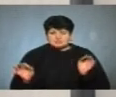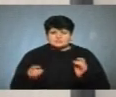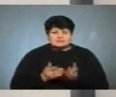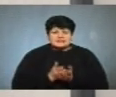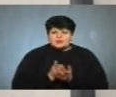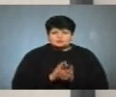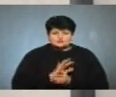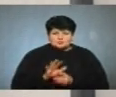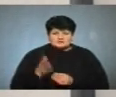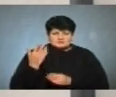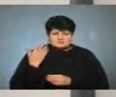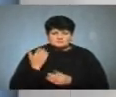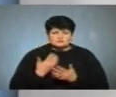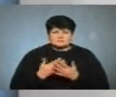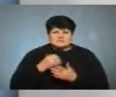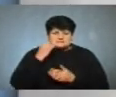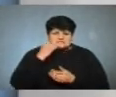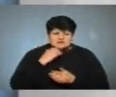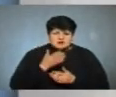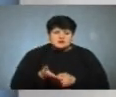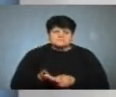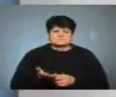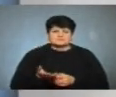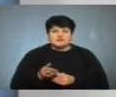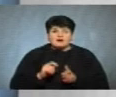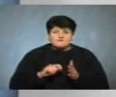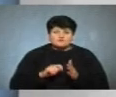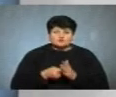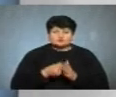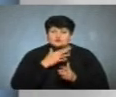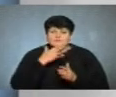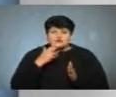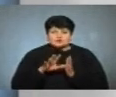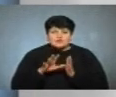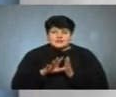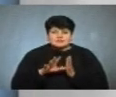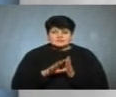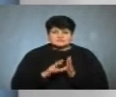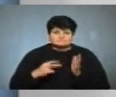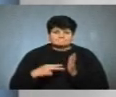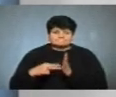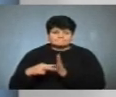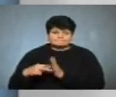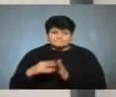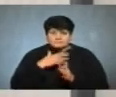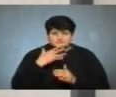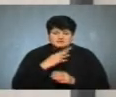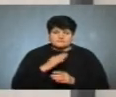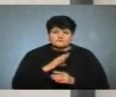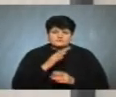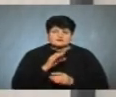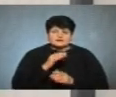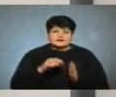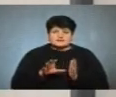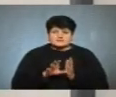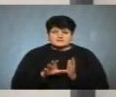обслуговувалася, якщо вона стара, а включити дуже багато електричних приладів, зараз прилади потужні, споживають велику